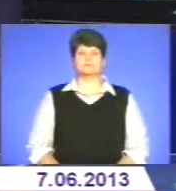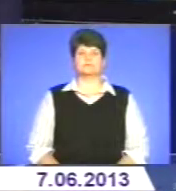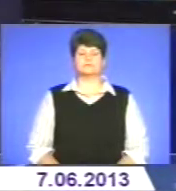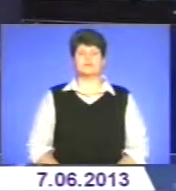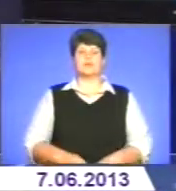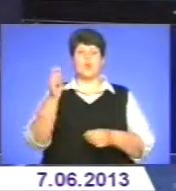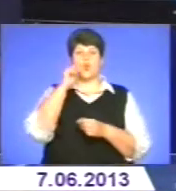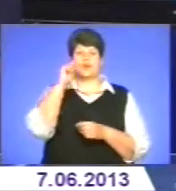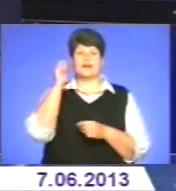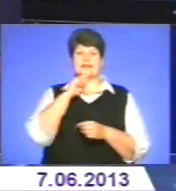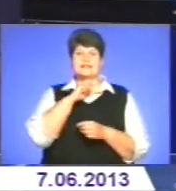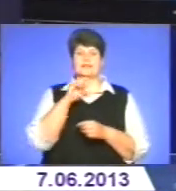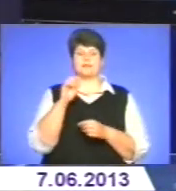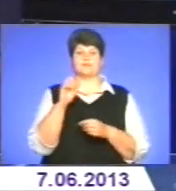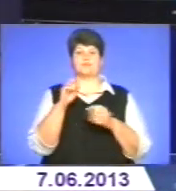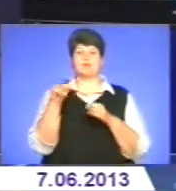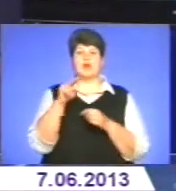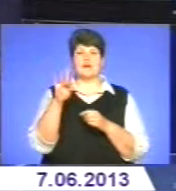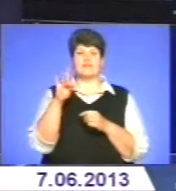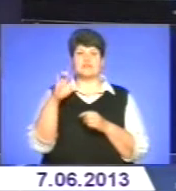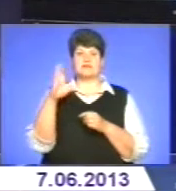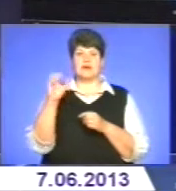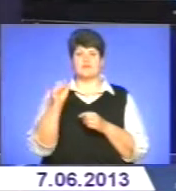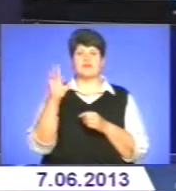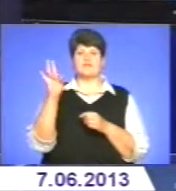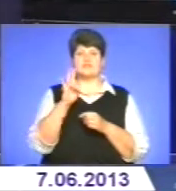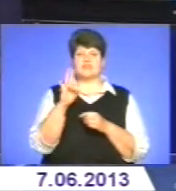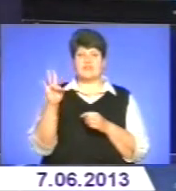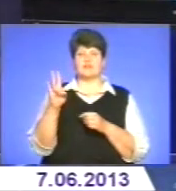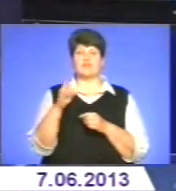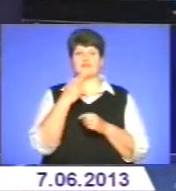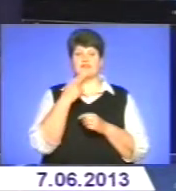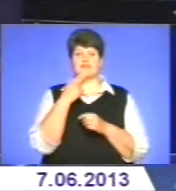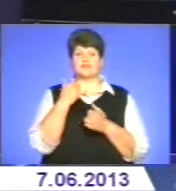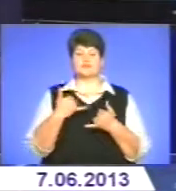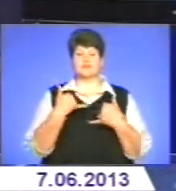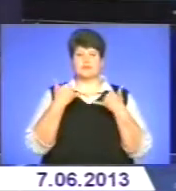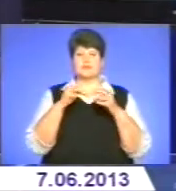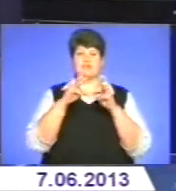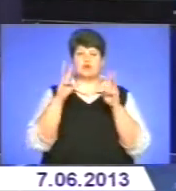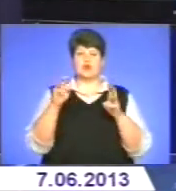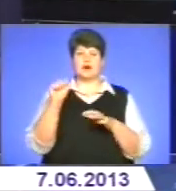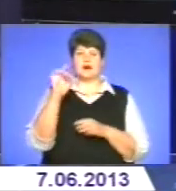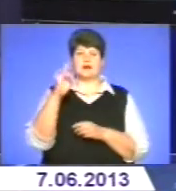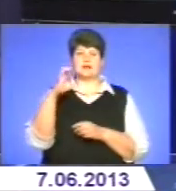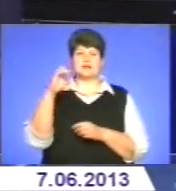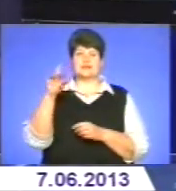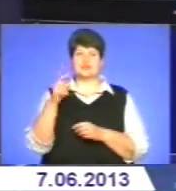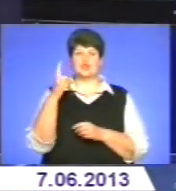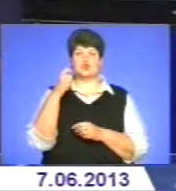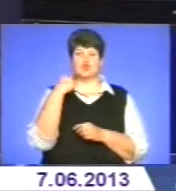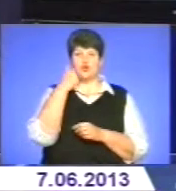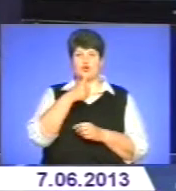Українська автокефальна православна церква у червені вшановує святого Арсенія. Через 100 років забуття уже